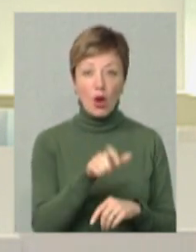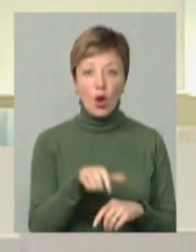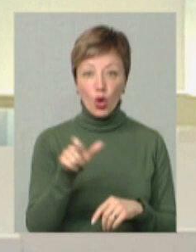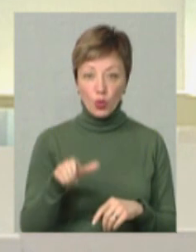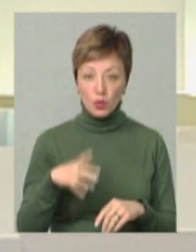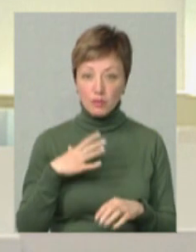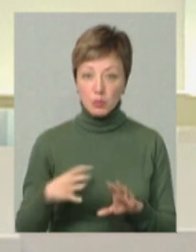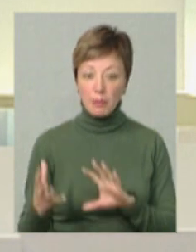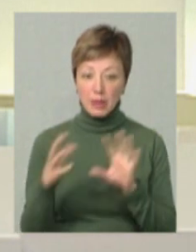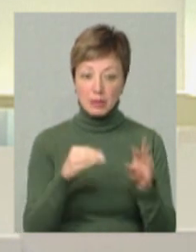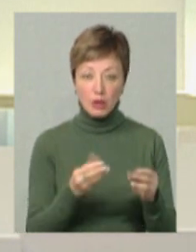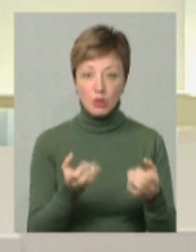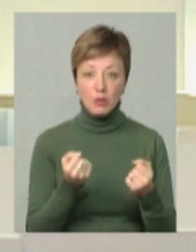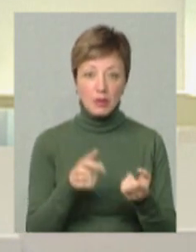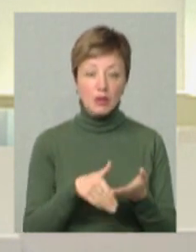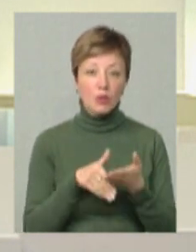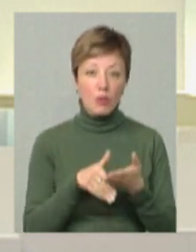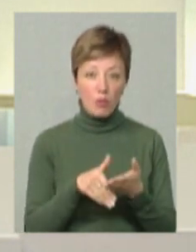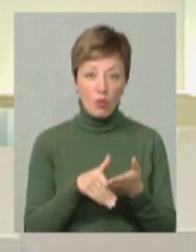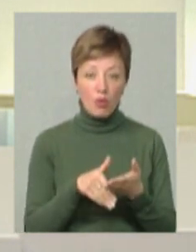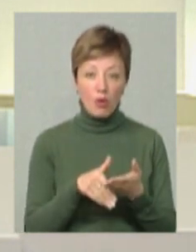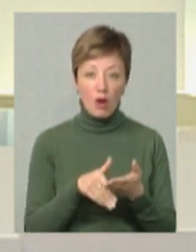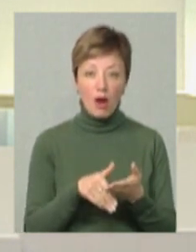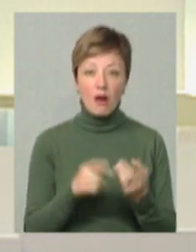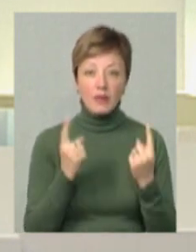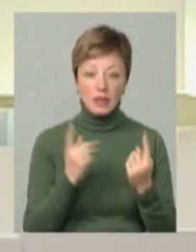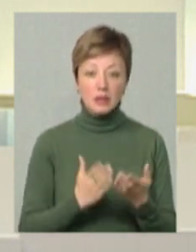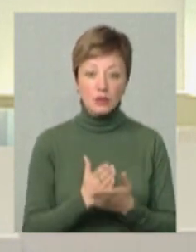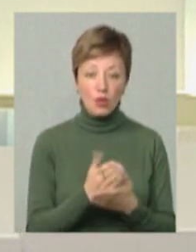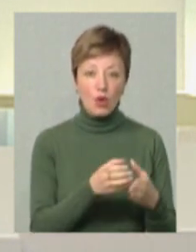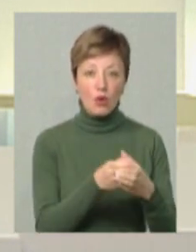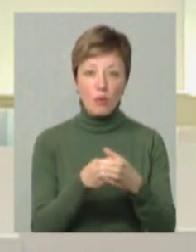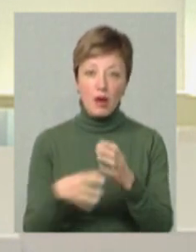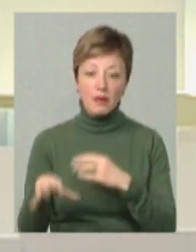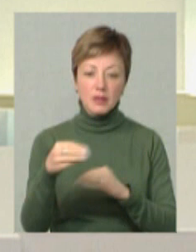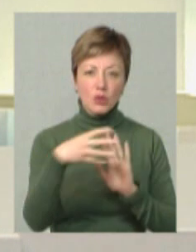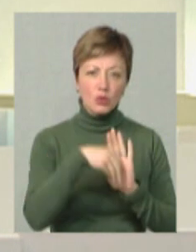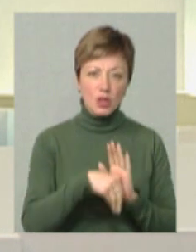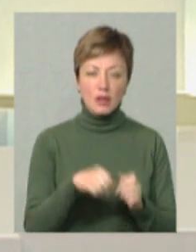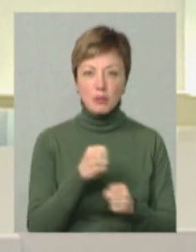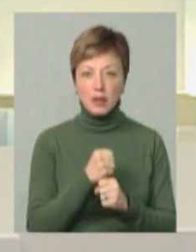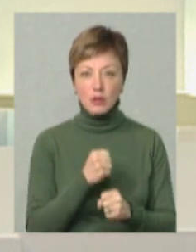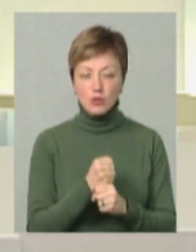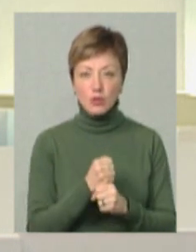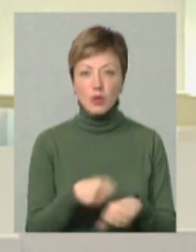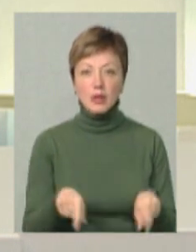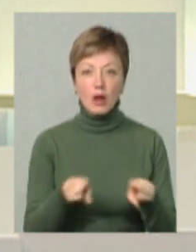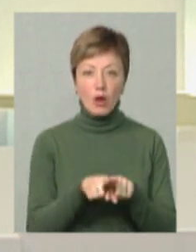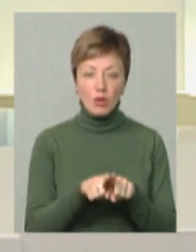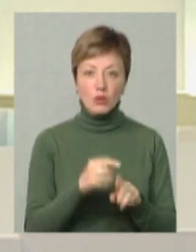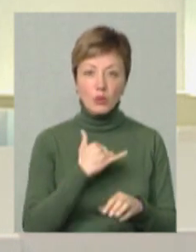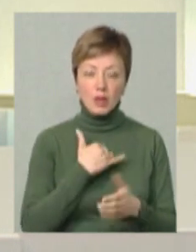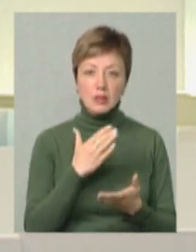вимушені переселенці, отримували там допомогу. Тобто також велика заслуга громад. Всі долучаються, всі працюють. Також в нас